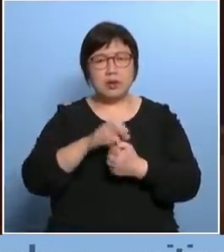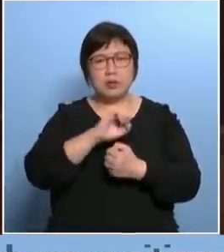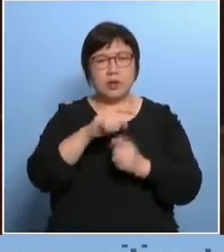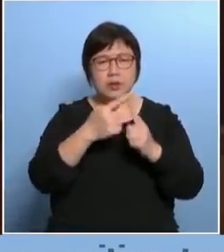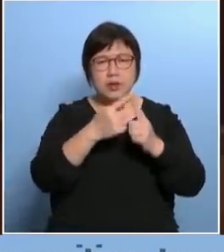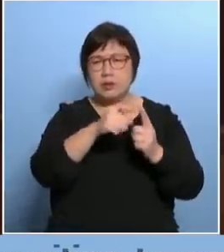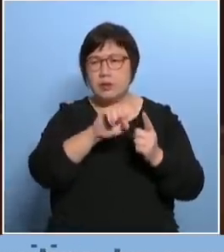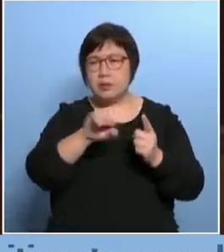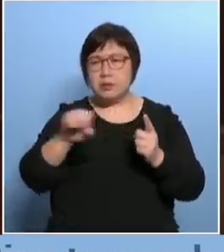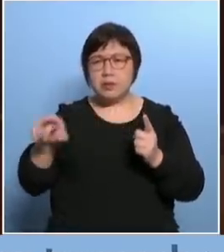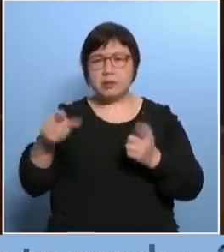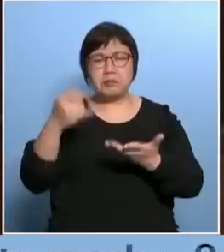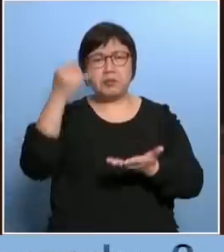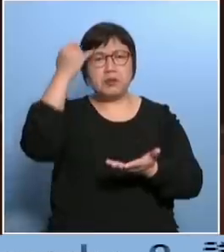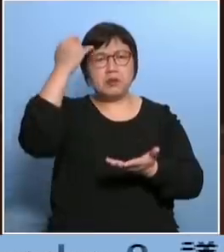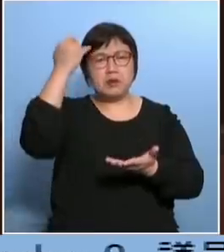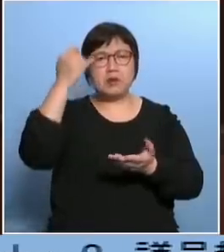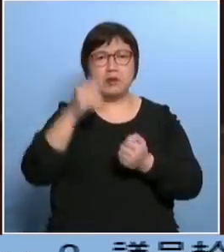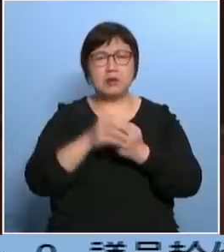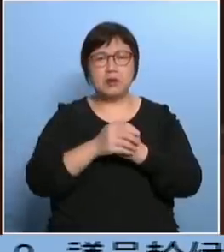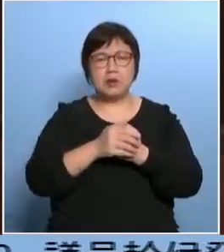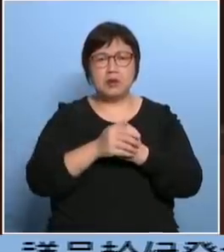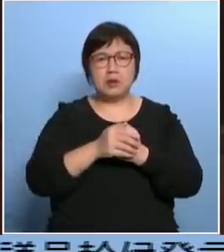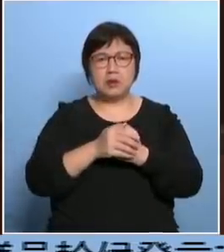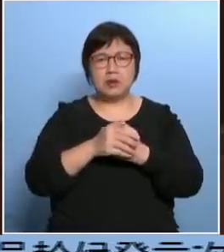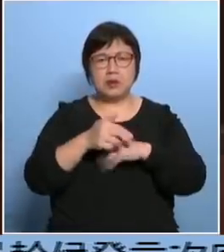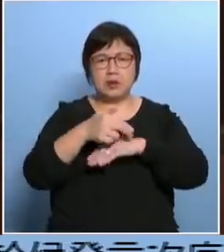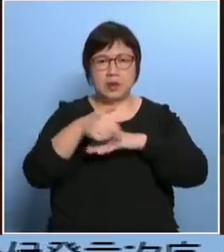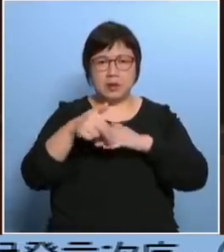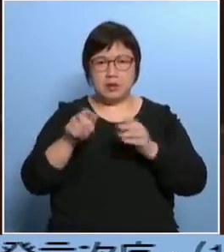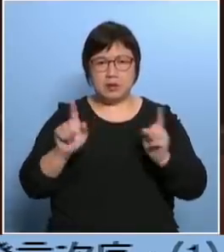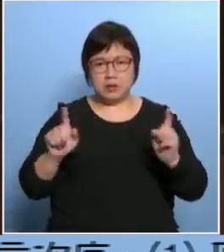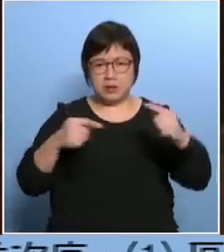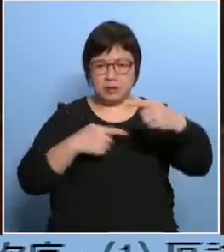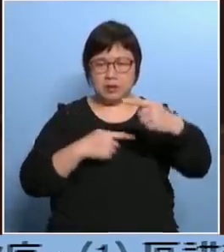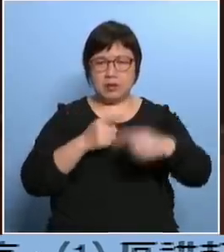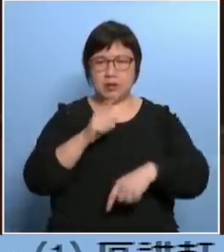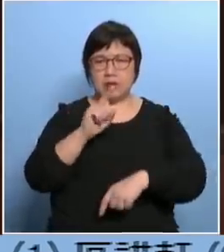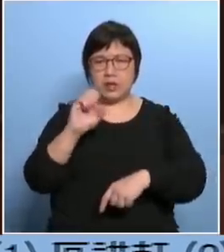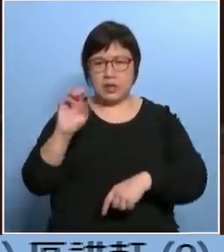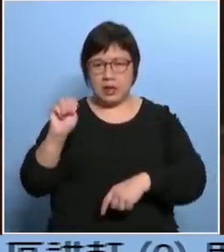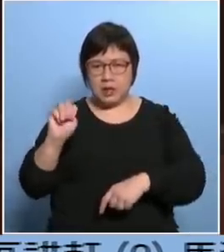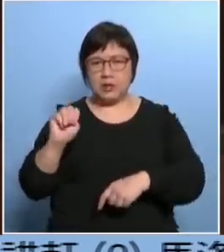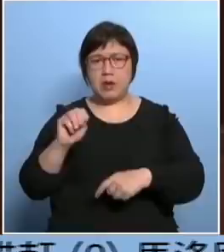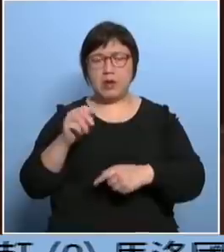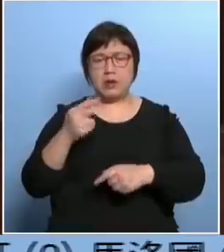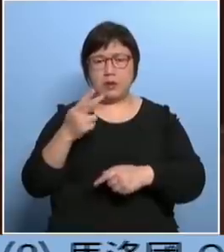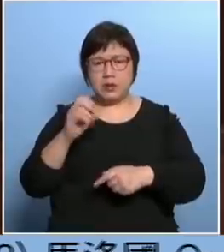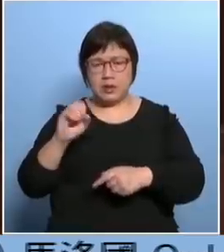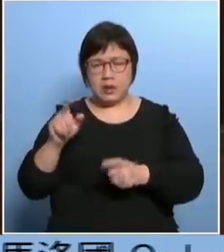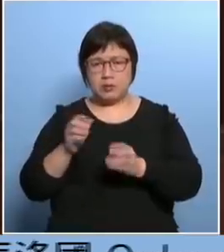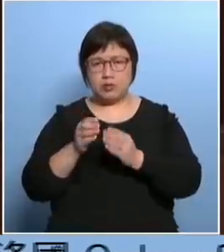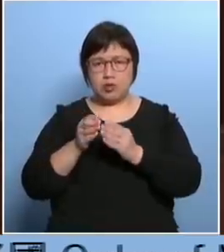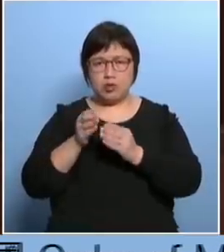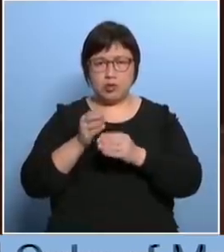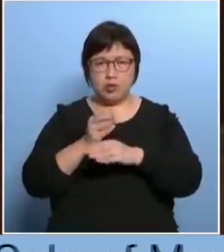听是什么很多人都不知道就是连尺寸多了cm少了cm我们明白这些游记单